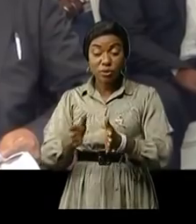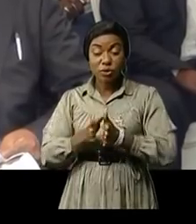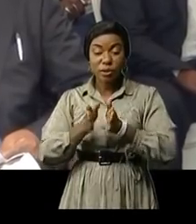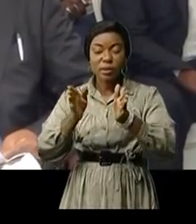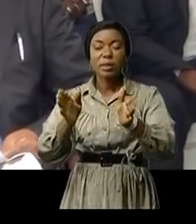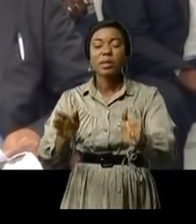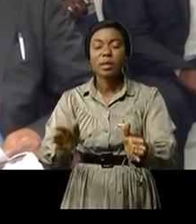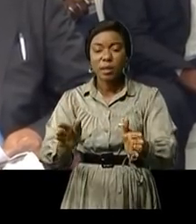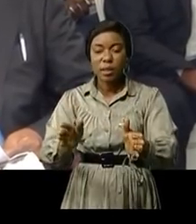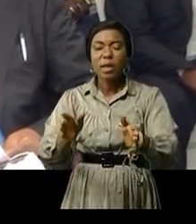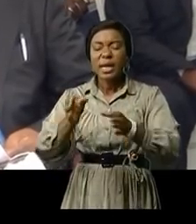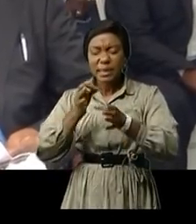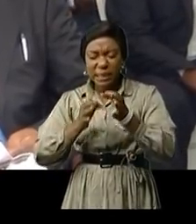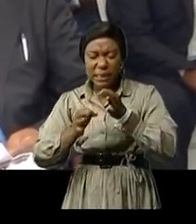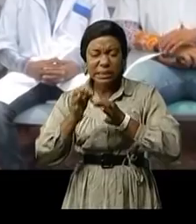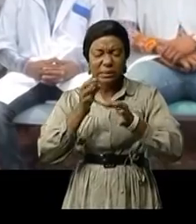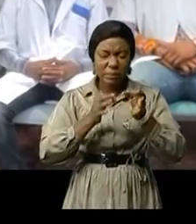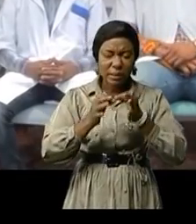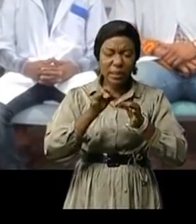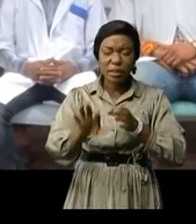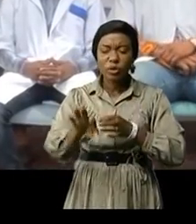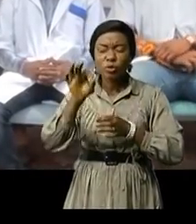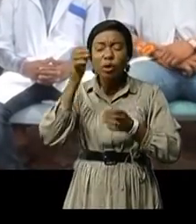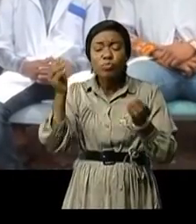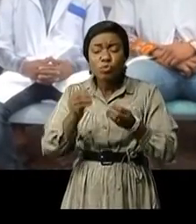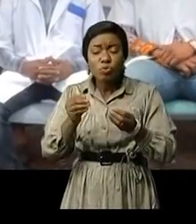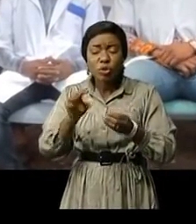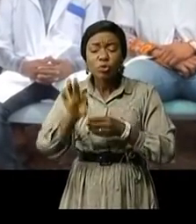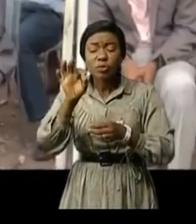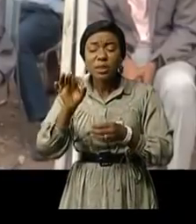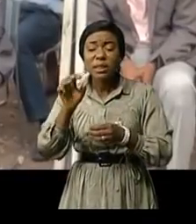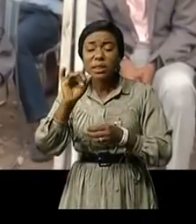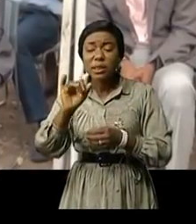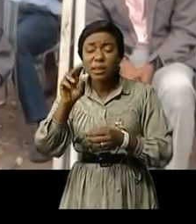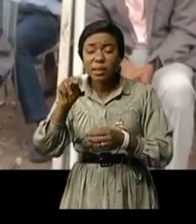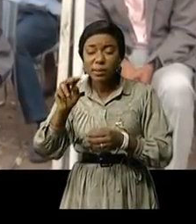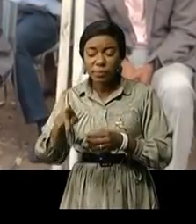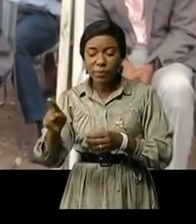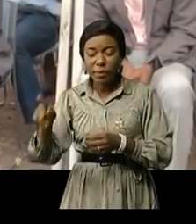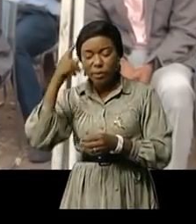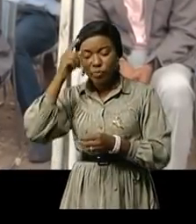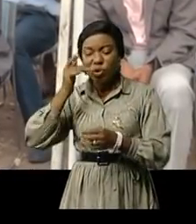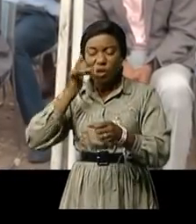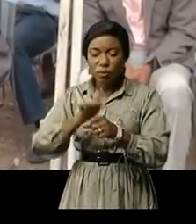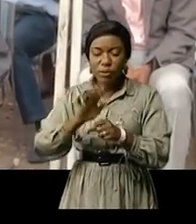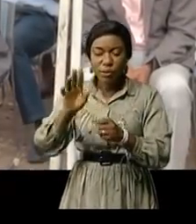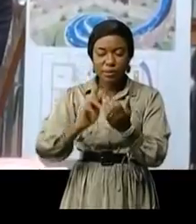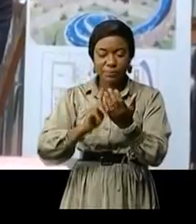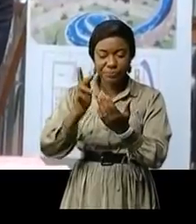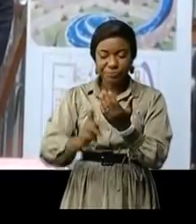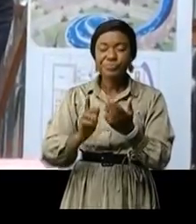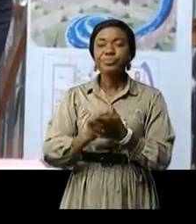Kayembe Sumpi a expliqué le choix porté à l'INPP pour la matérialisation de ce projet. Ce laboratoire